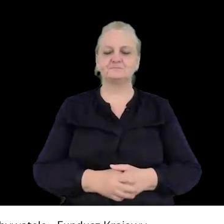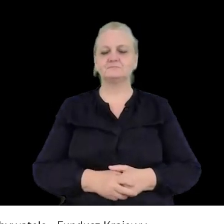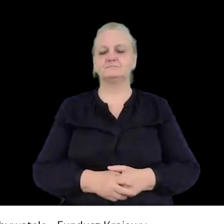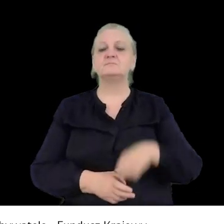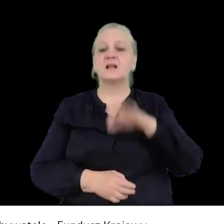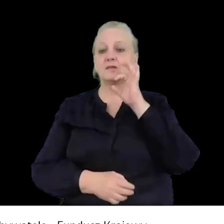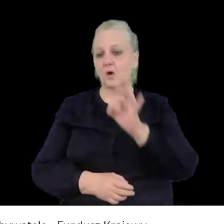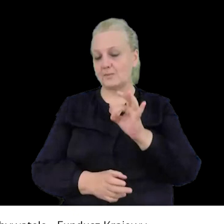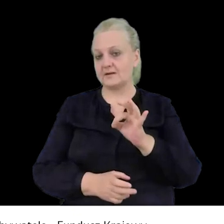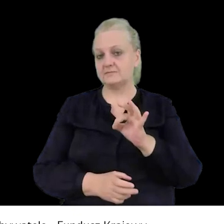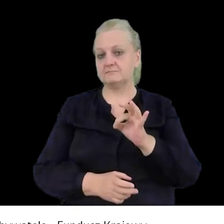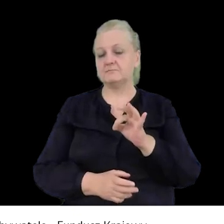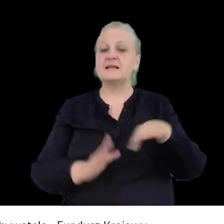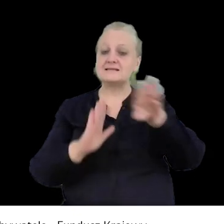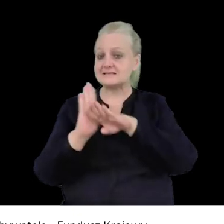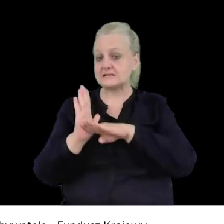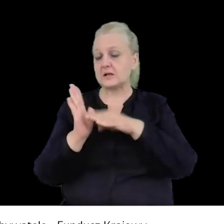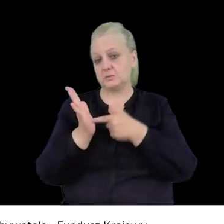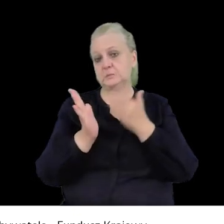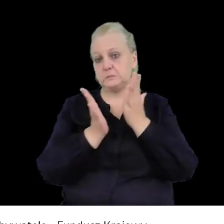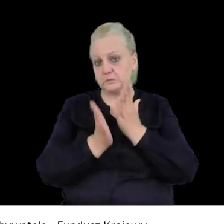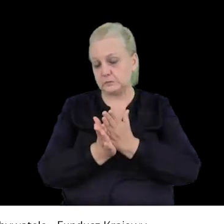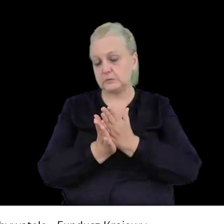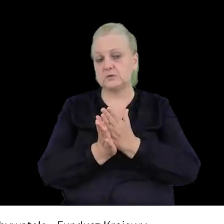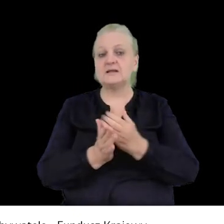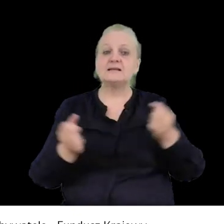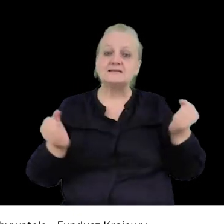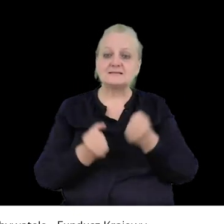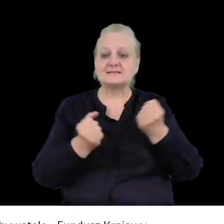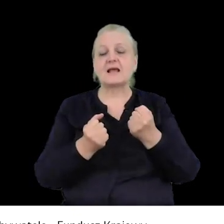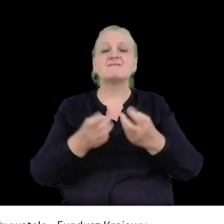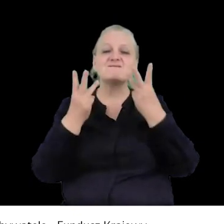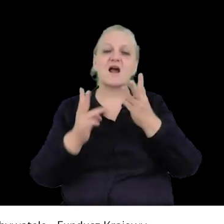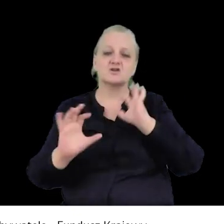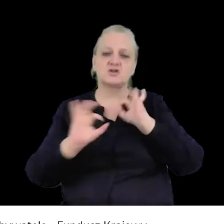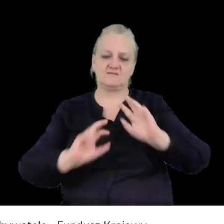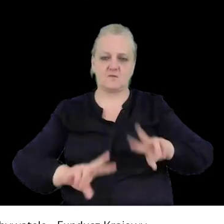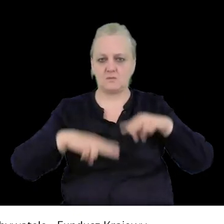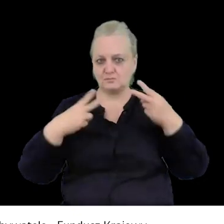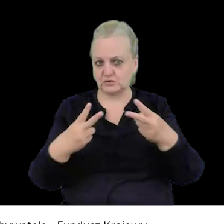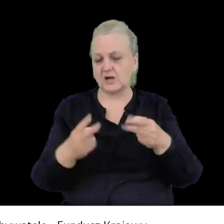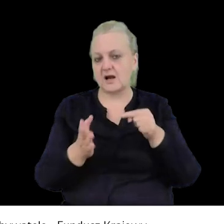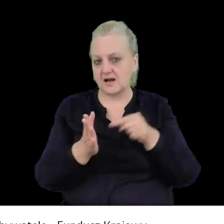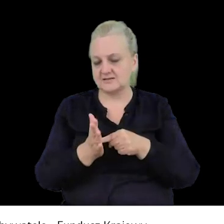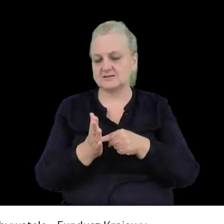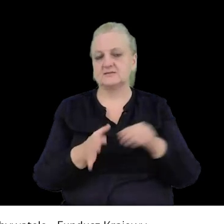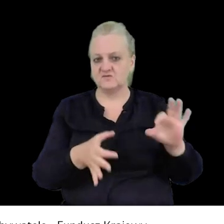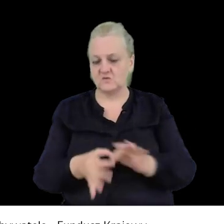Dobra. I tyle ze standardów. Starałam się sklecić całe najważniejsze informacje ich dotyczące